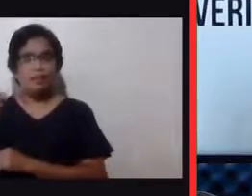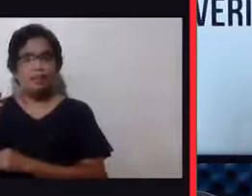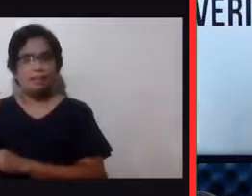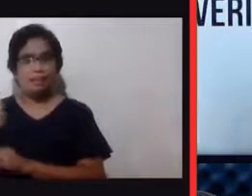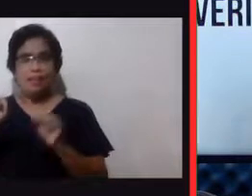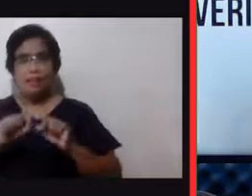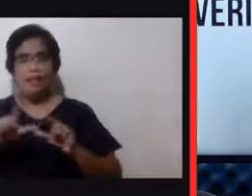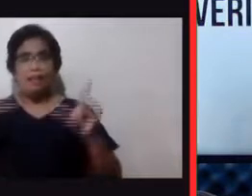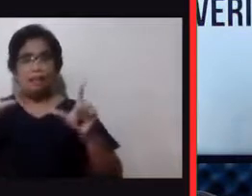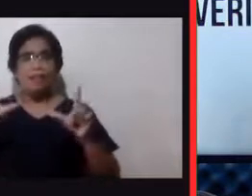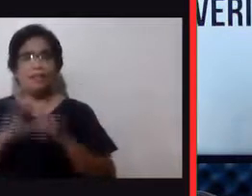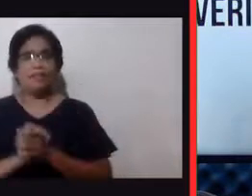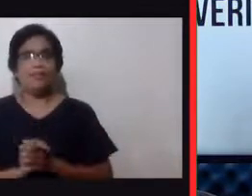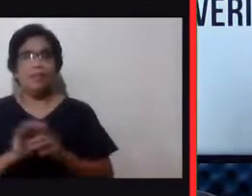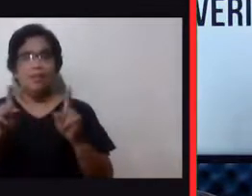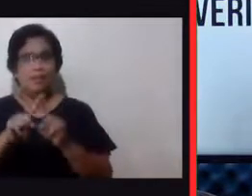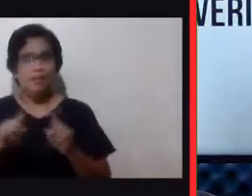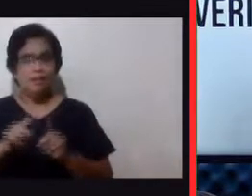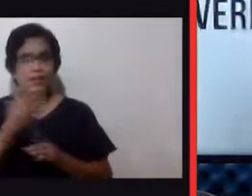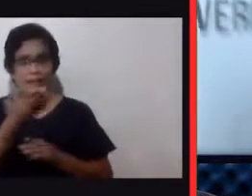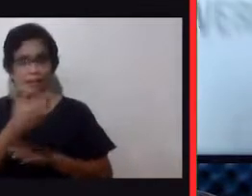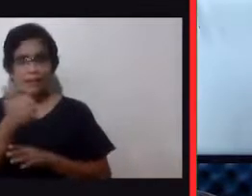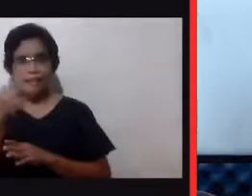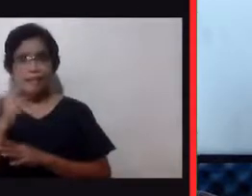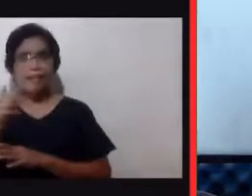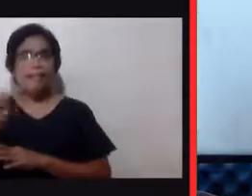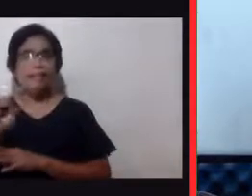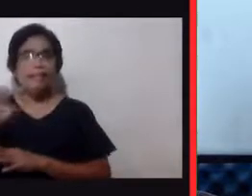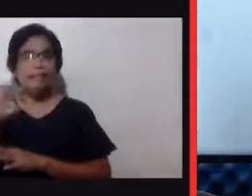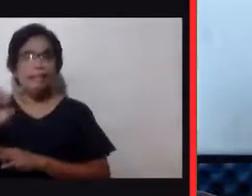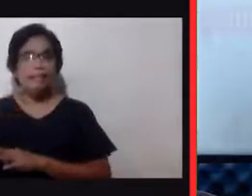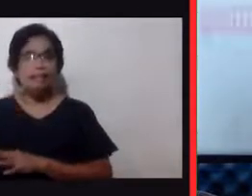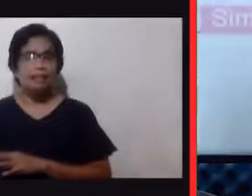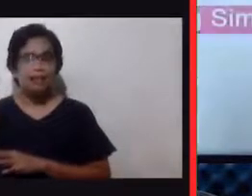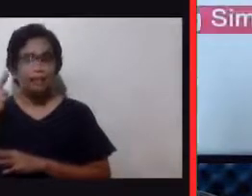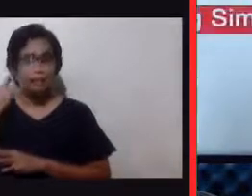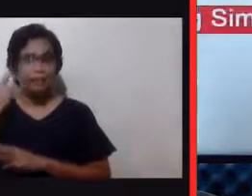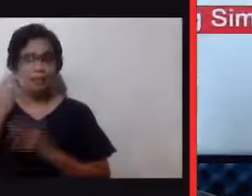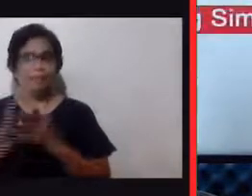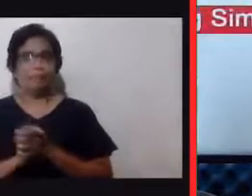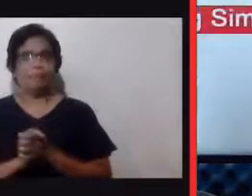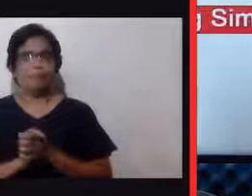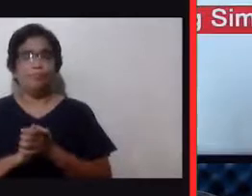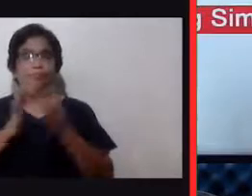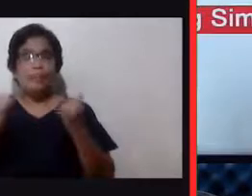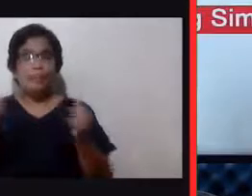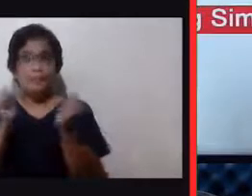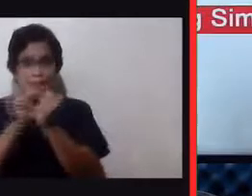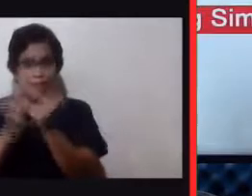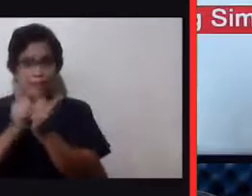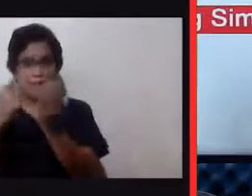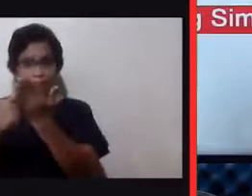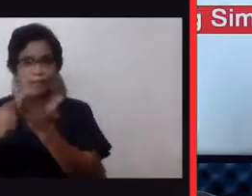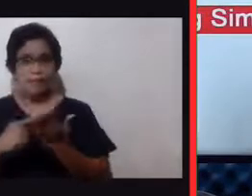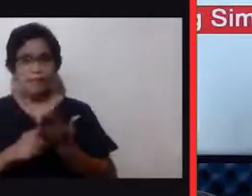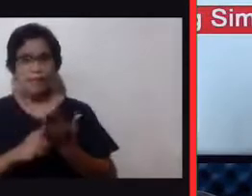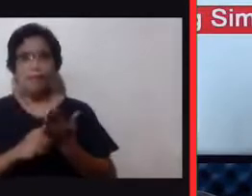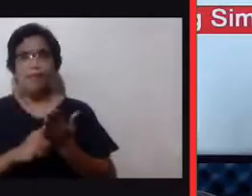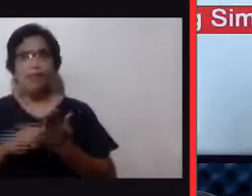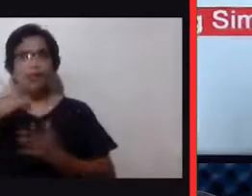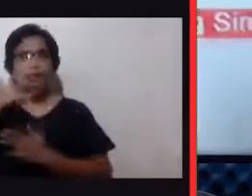sa Signal Cable TV 313 and e-radyo portal. Kung nais nyo po makisama sa ating talakayan, tawag lang po sa 8925